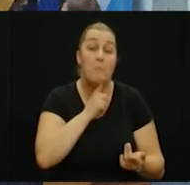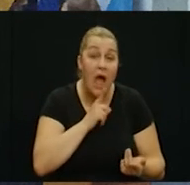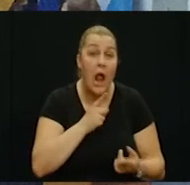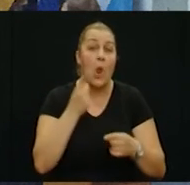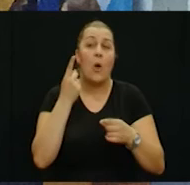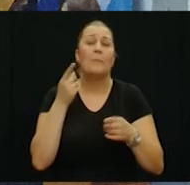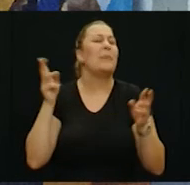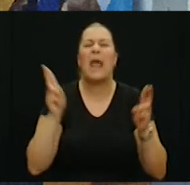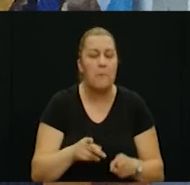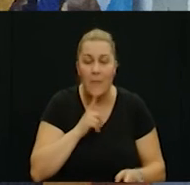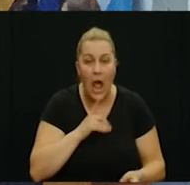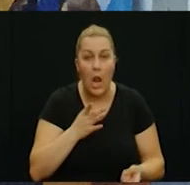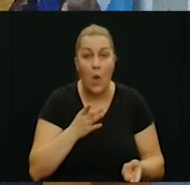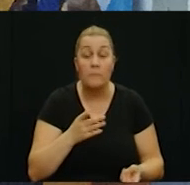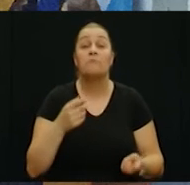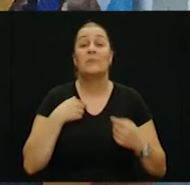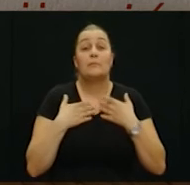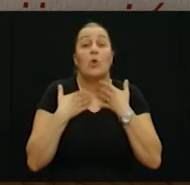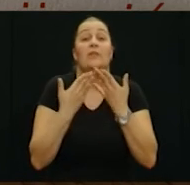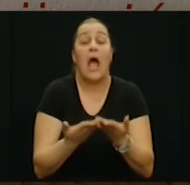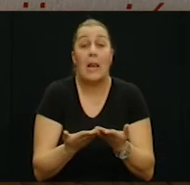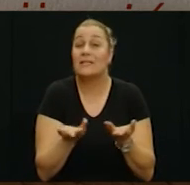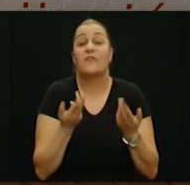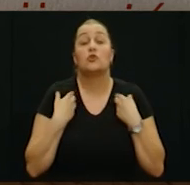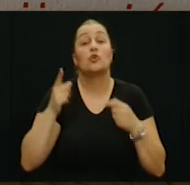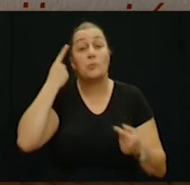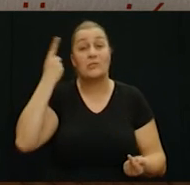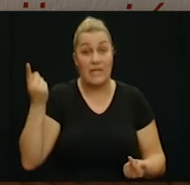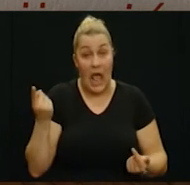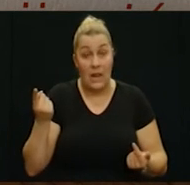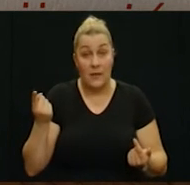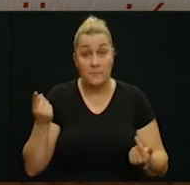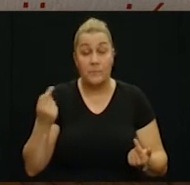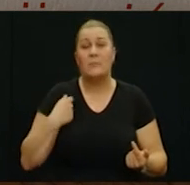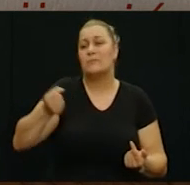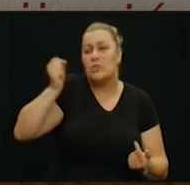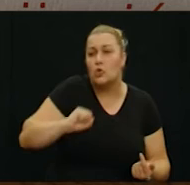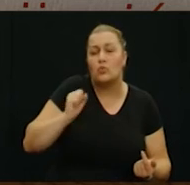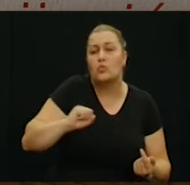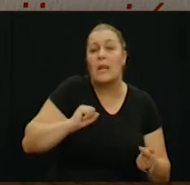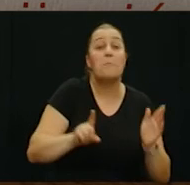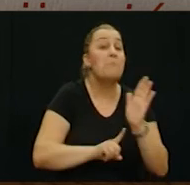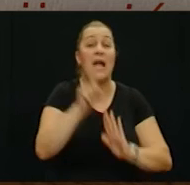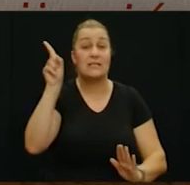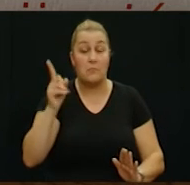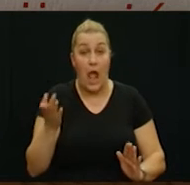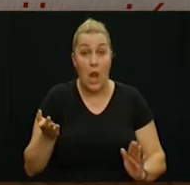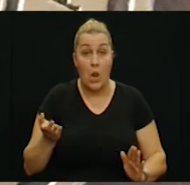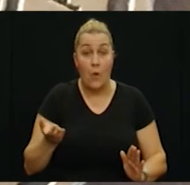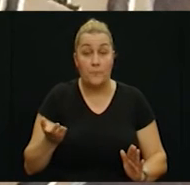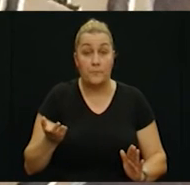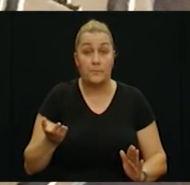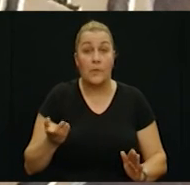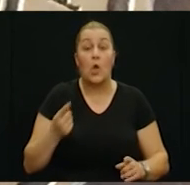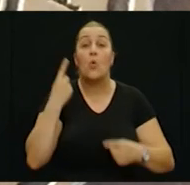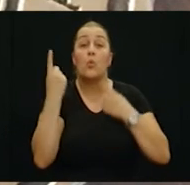nas je bilo malo nedovoljno premalo nas je bilo dali smo sve što smo znali i umjeli trudili smo se maksimalno smo se